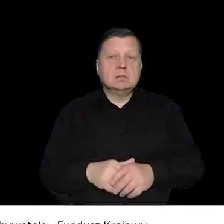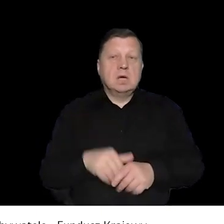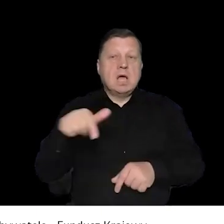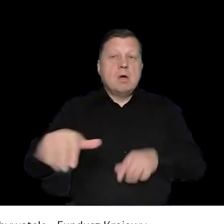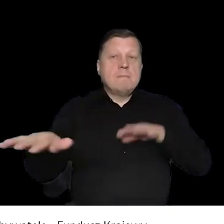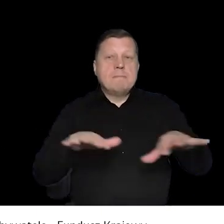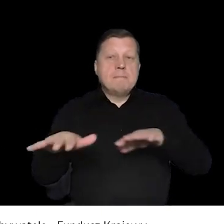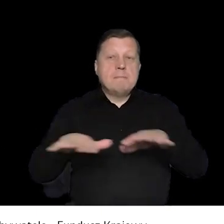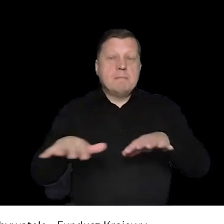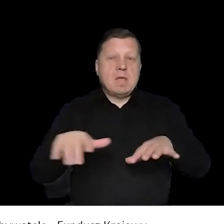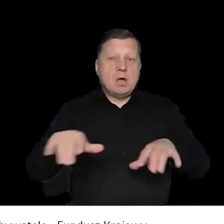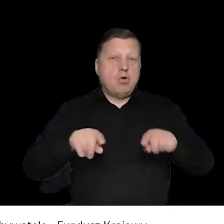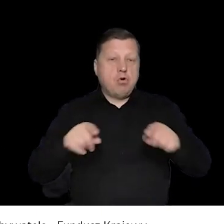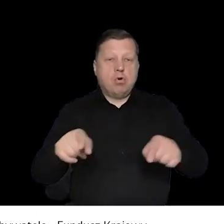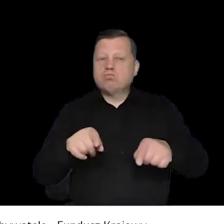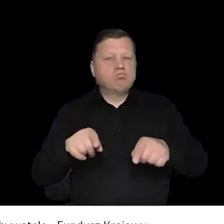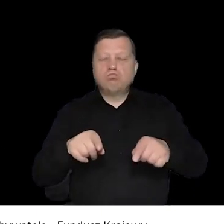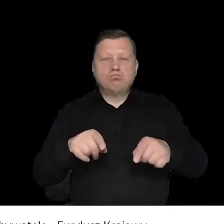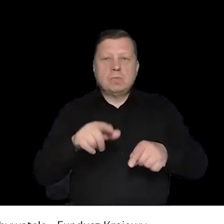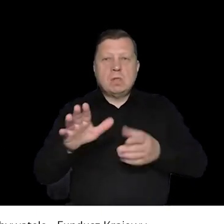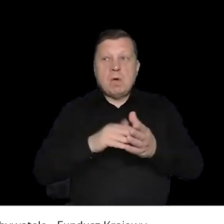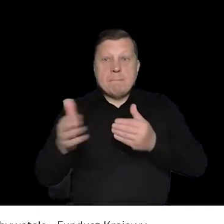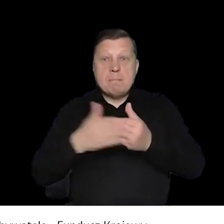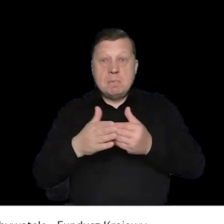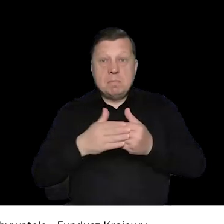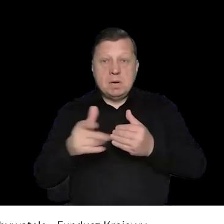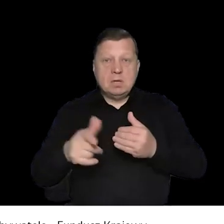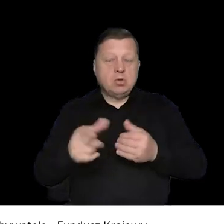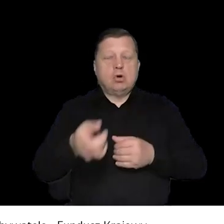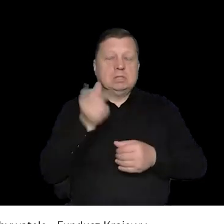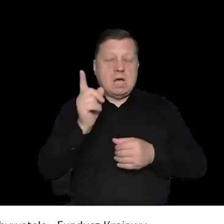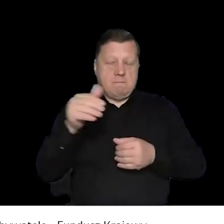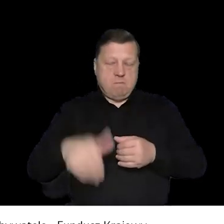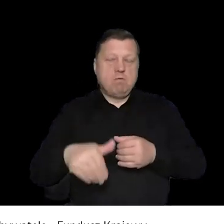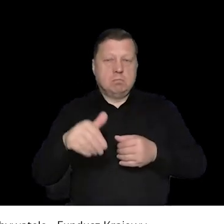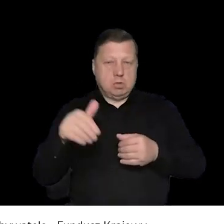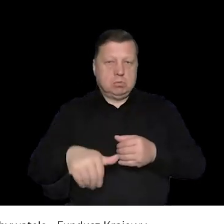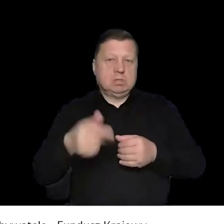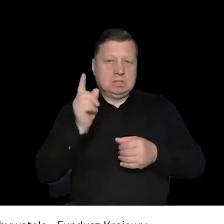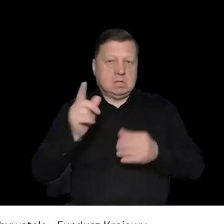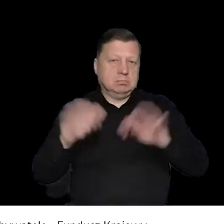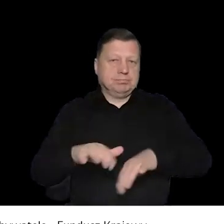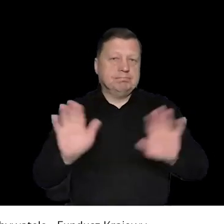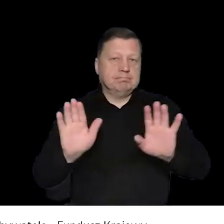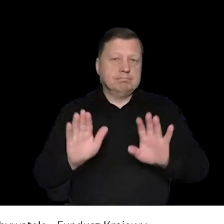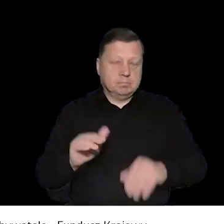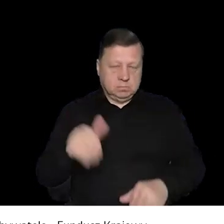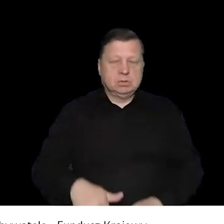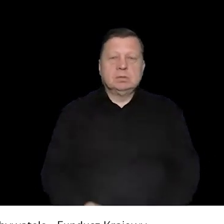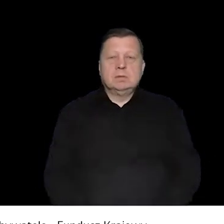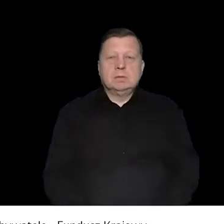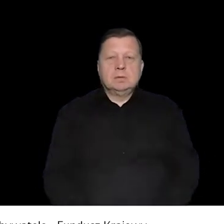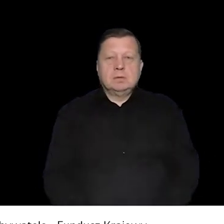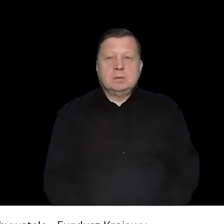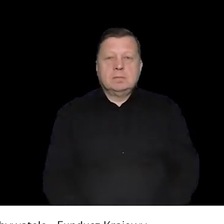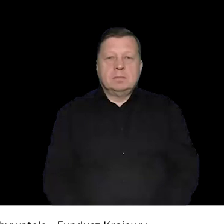zgromadzenia to się odnosi, o którym wspominałam też podczas prezentacji, odnosi do tego, że nie można w tym miejscu zorganizować. Jeżeli zorganizuje się